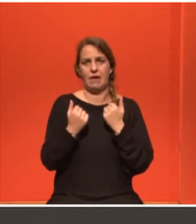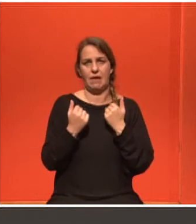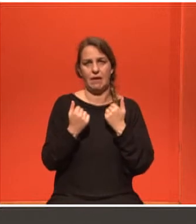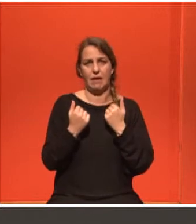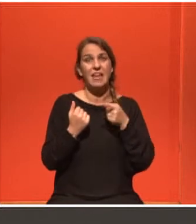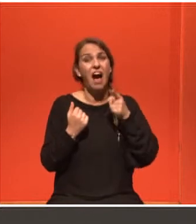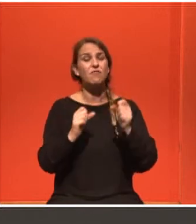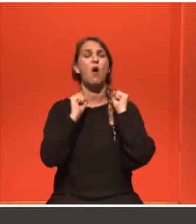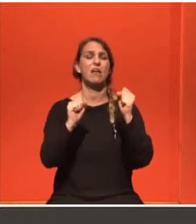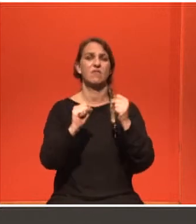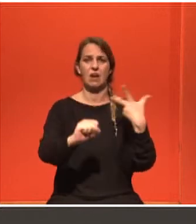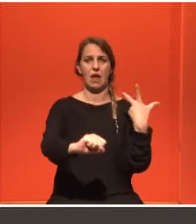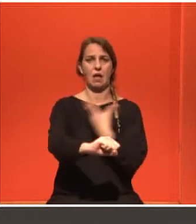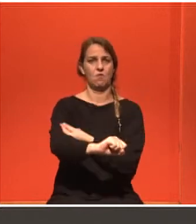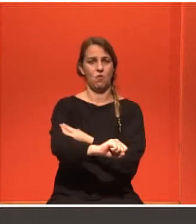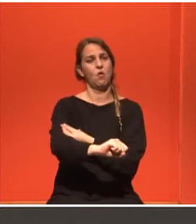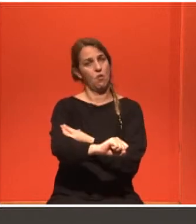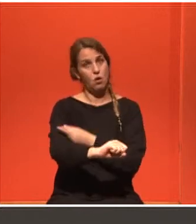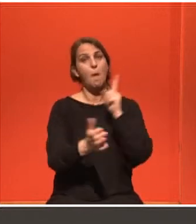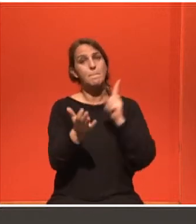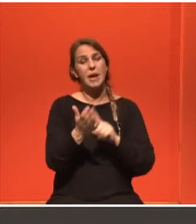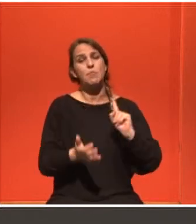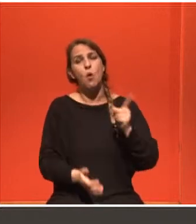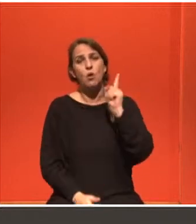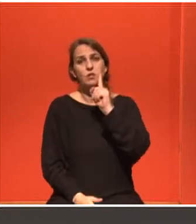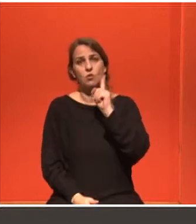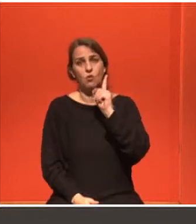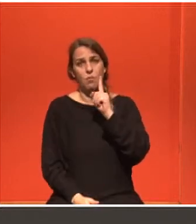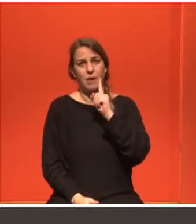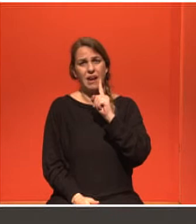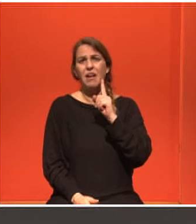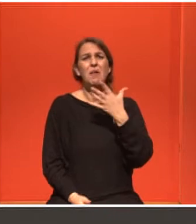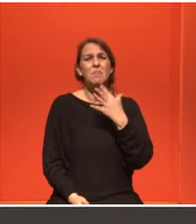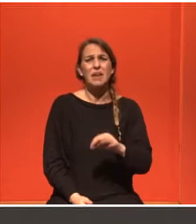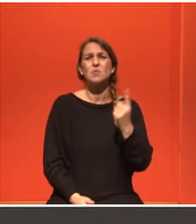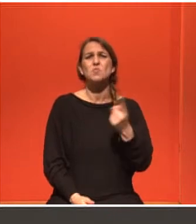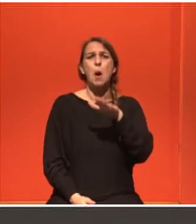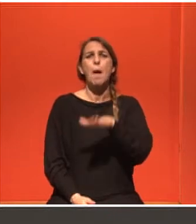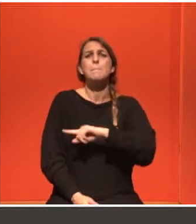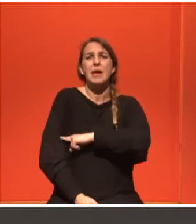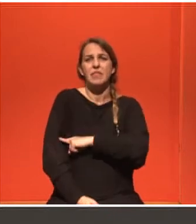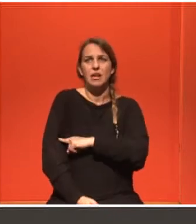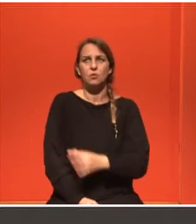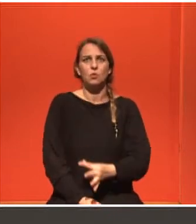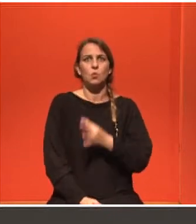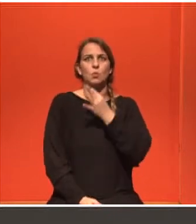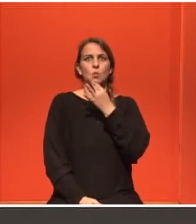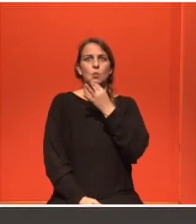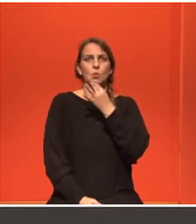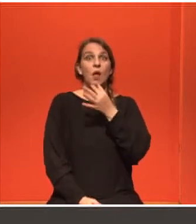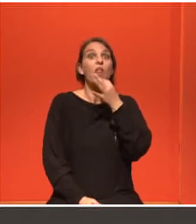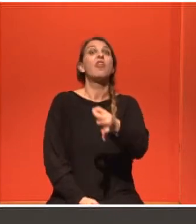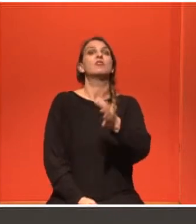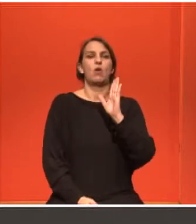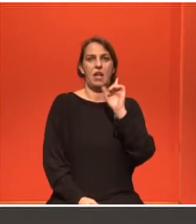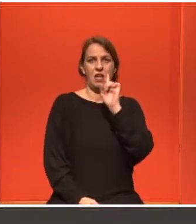Είναι ένα ασφαλές εμβόλιο. Πρέπει να το κάνουνε. Ούτε οι παιδιάτροι πρέπει να φοβούνται να το συμβουλεύσουν και να